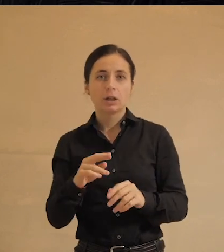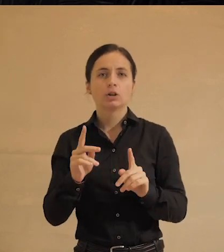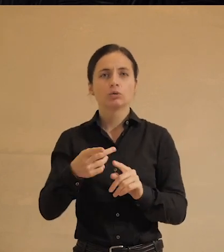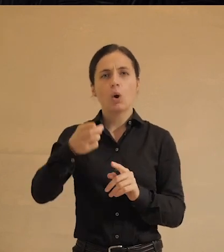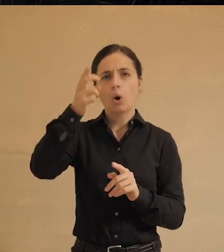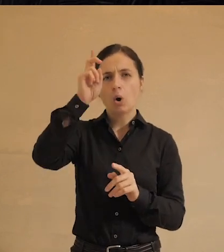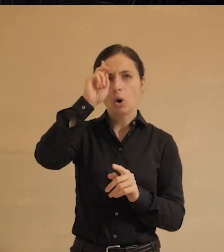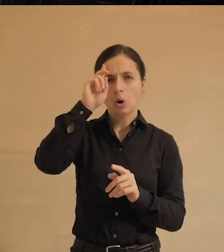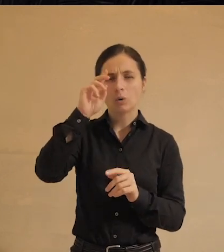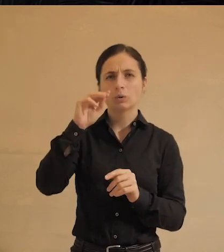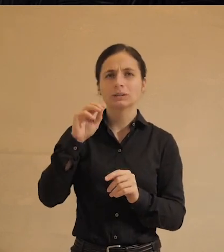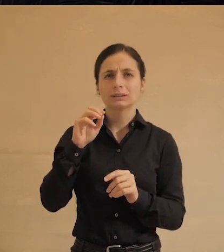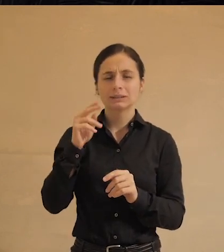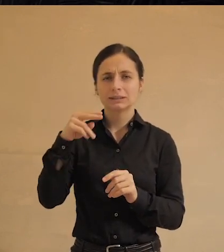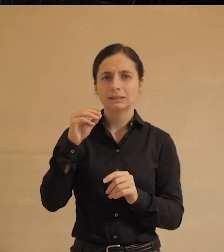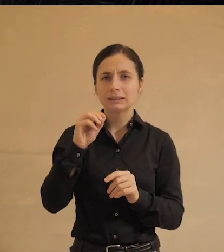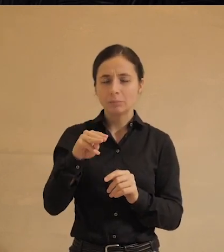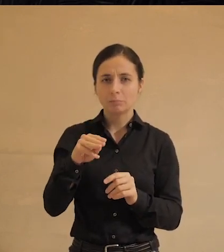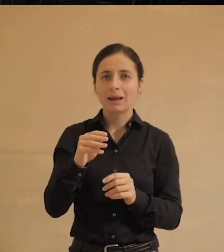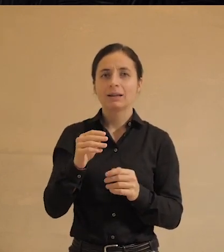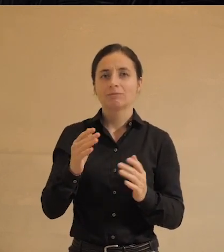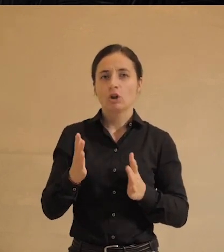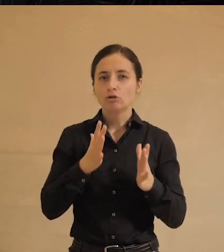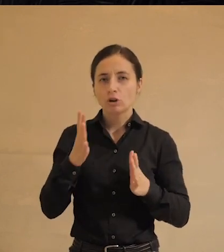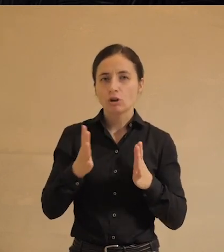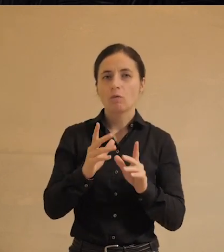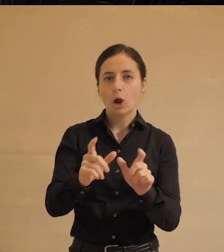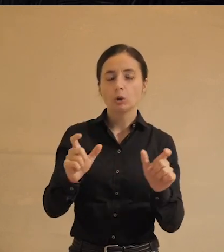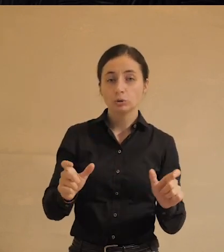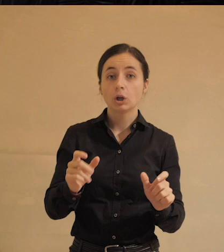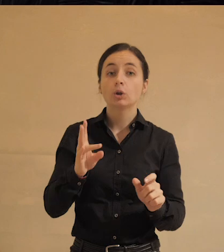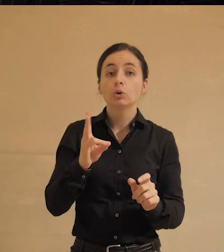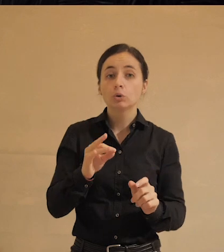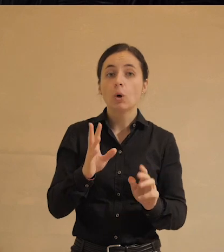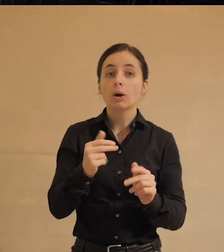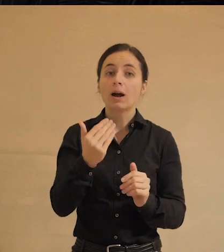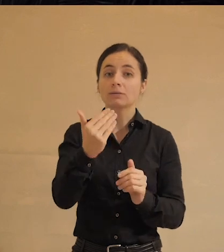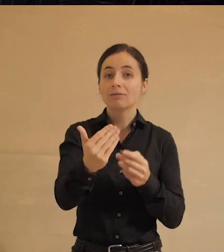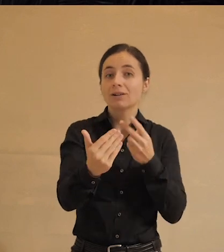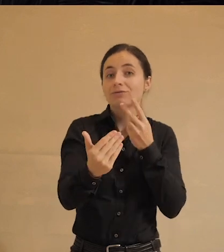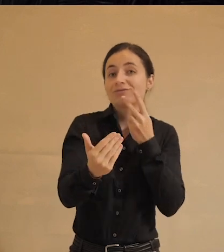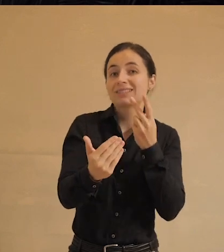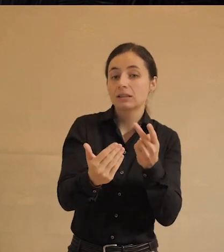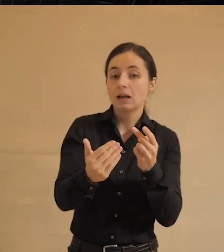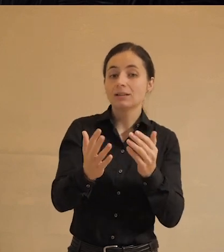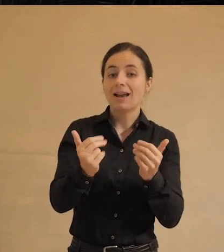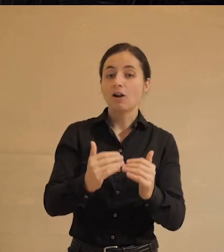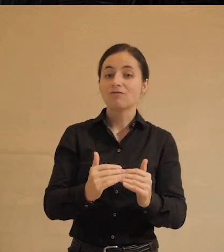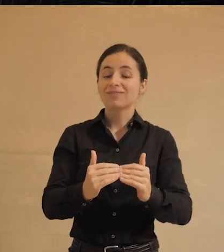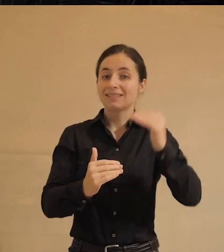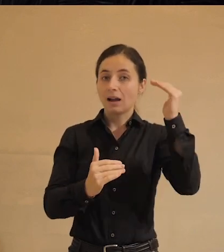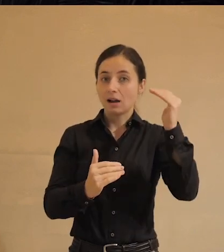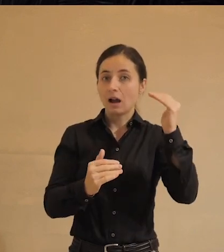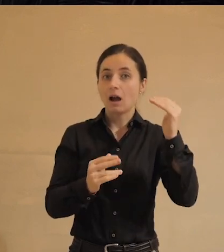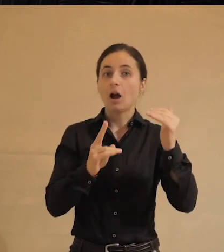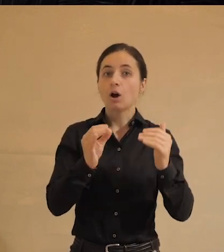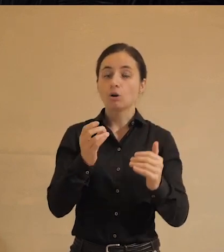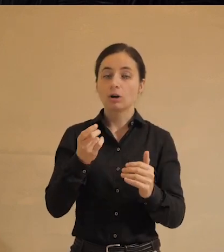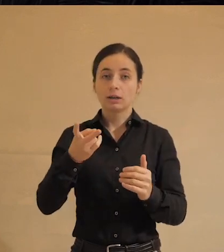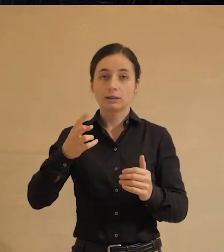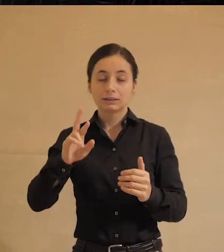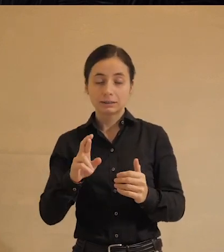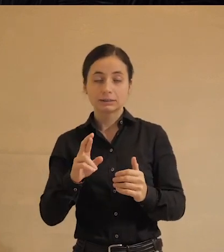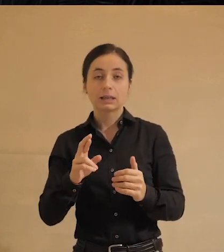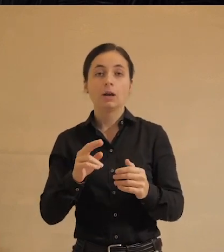людей в Твиттере тренировал. Но в целом, как на ваш взгляд, насколько высока корреляция между темпами